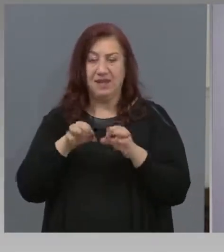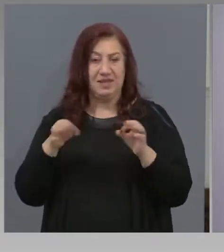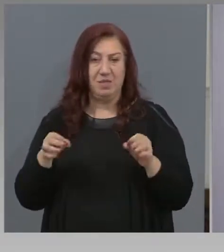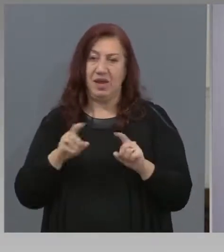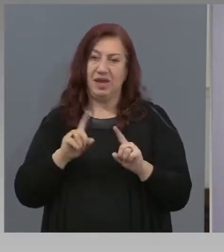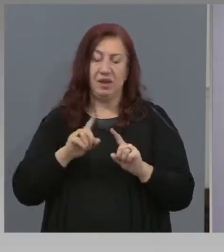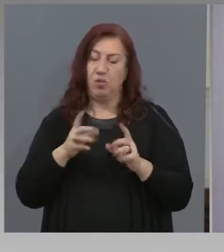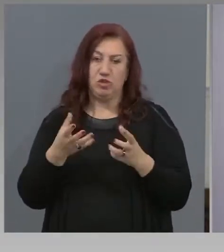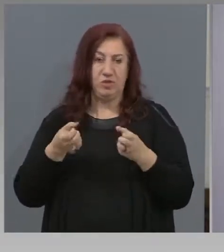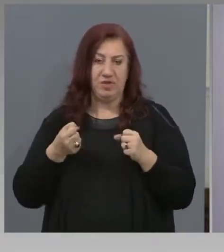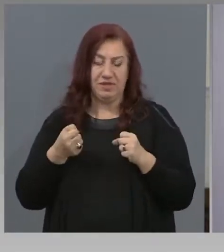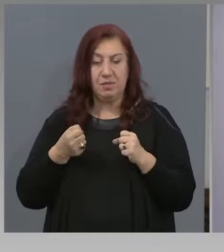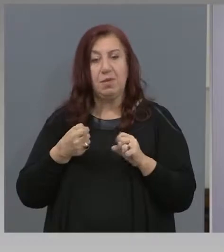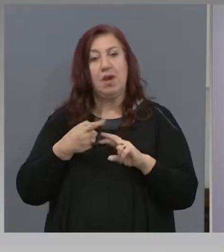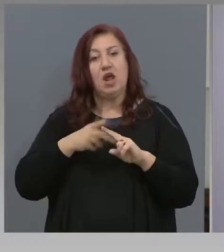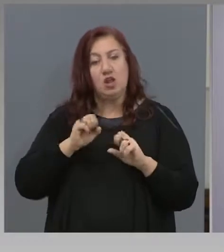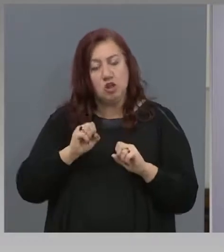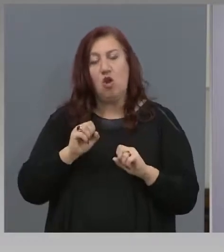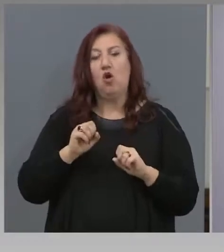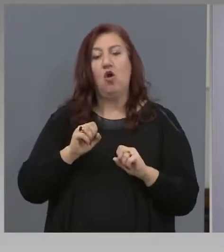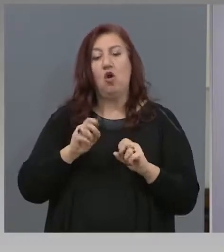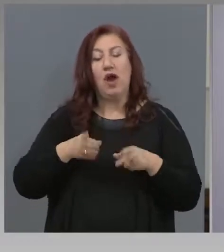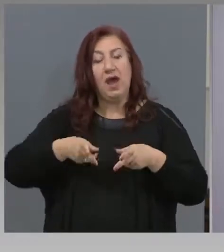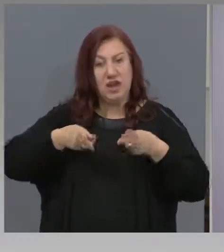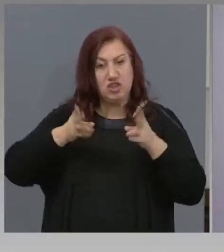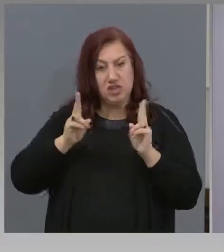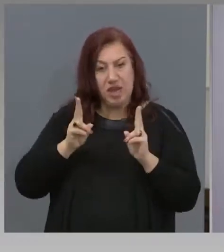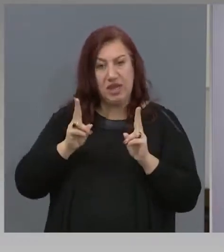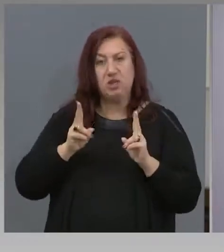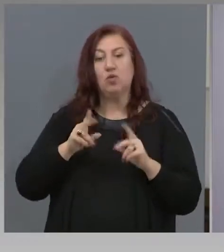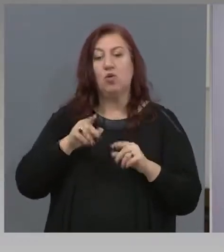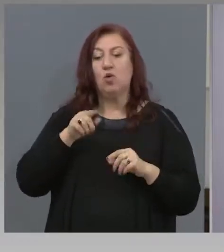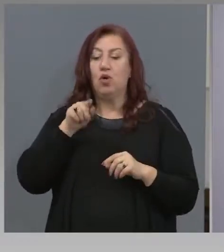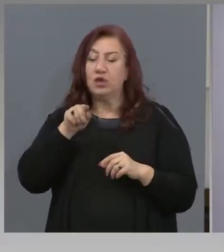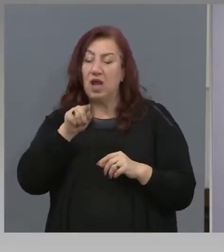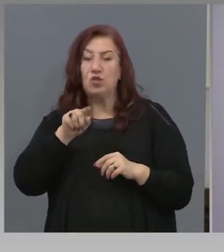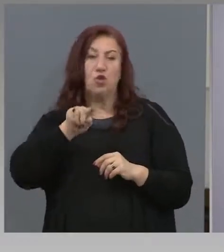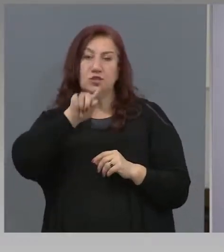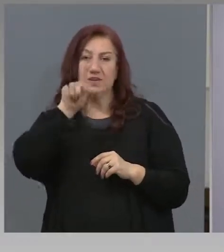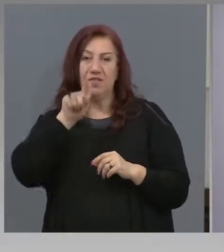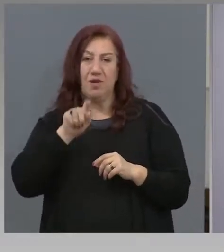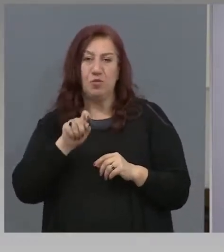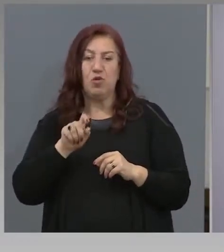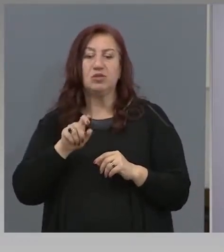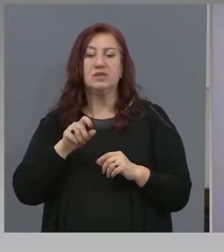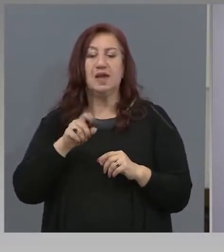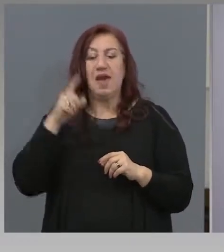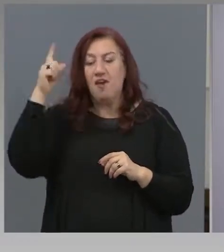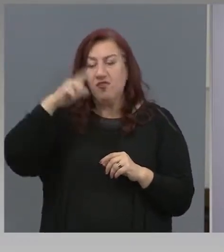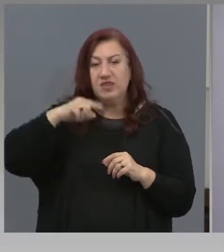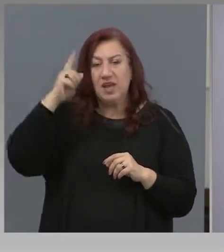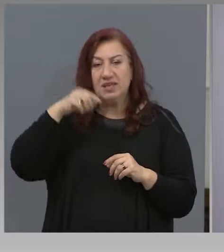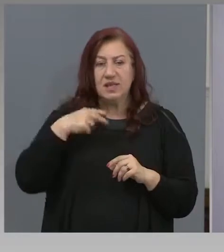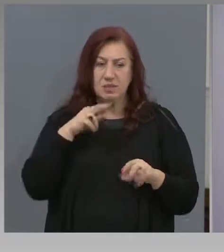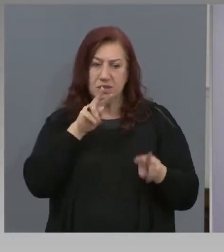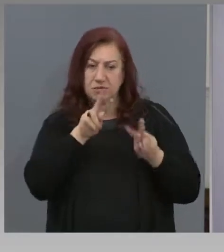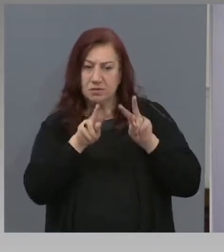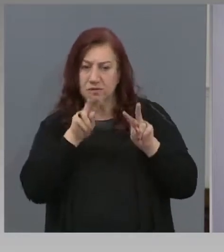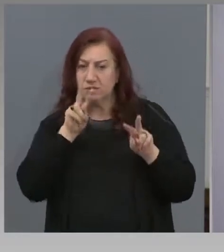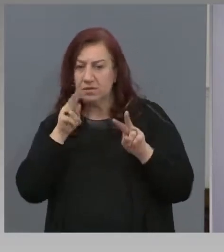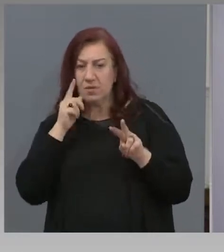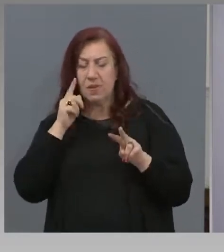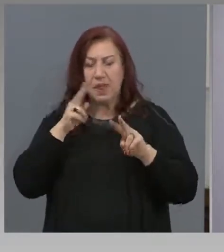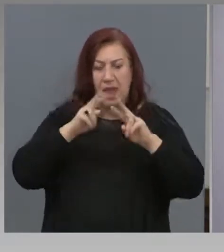решението на въпроса е предмет на ежеседмичен анализ, зависимост от